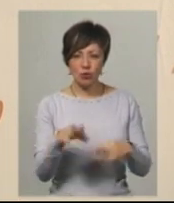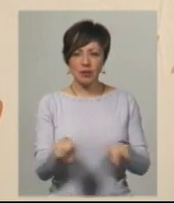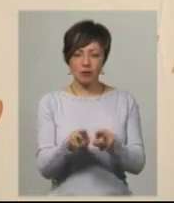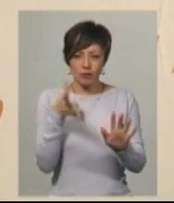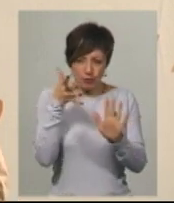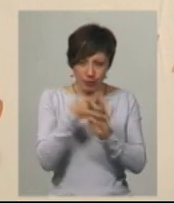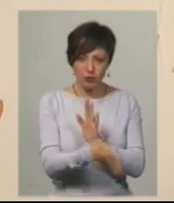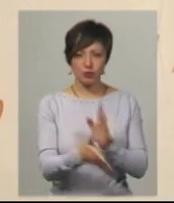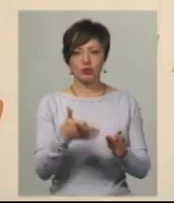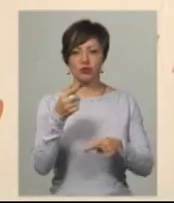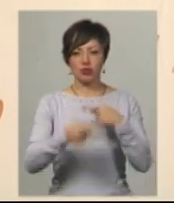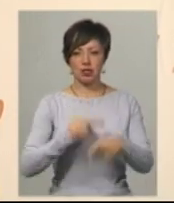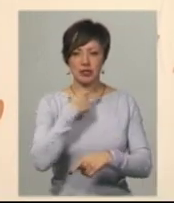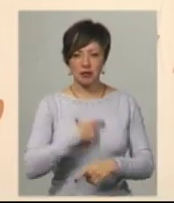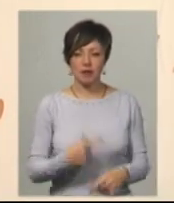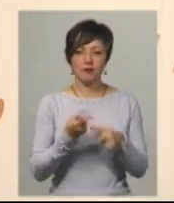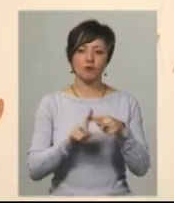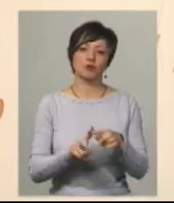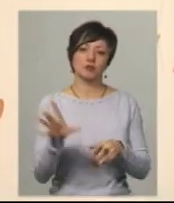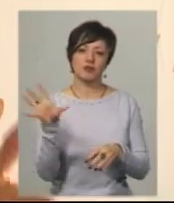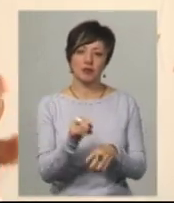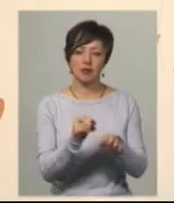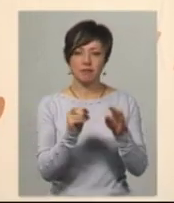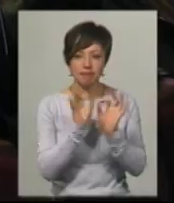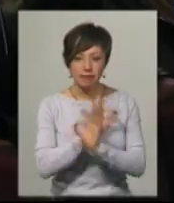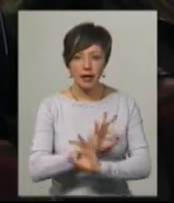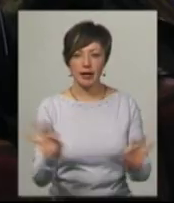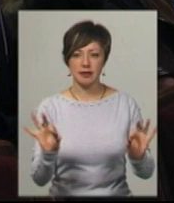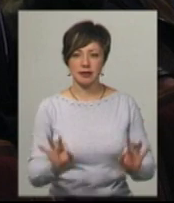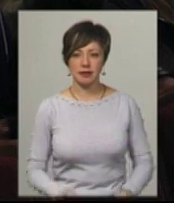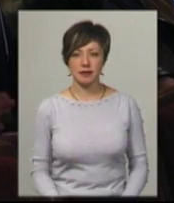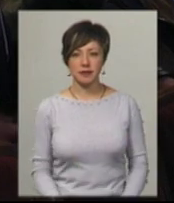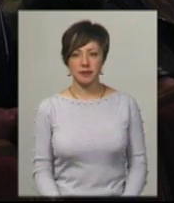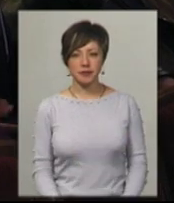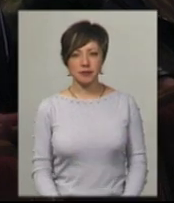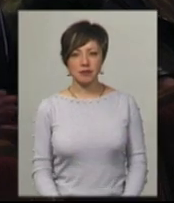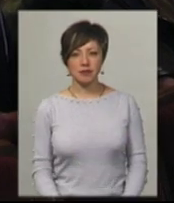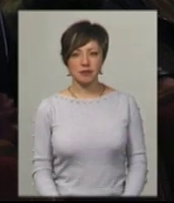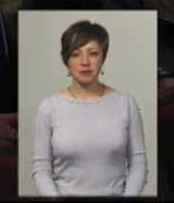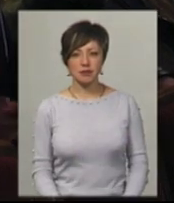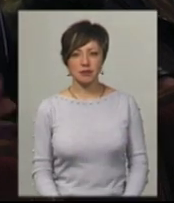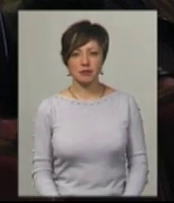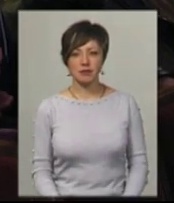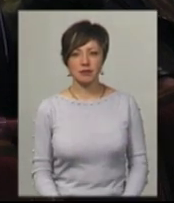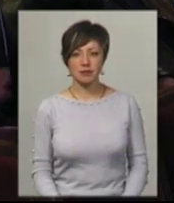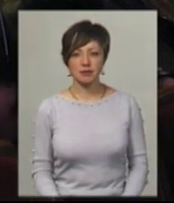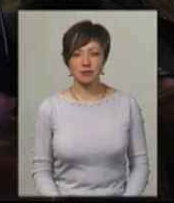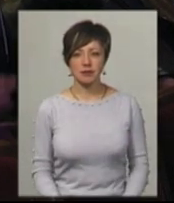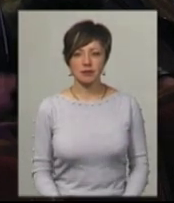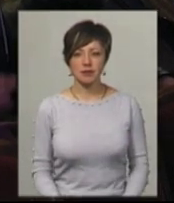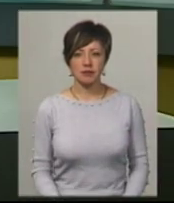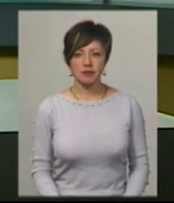пропускаєш все одно через себе і в чому все прелість. Тетяна Борожцова, Іван Мовчан. Новини на Суспільному. Хмельницький.